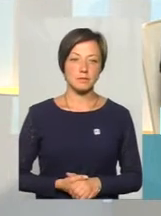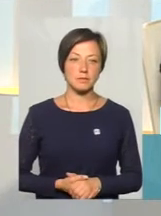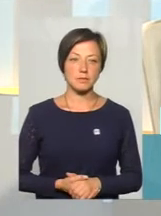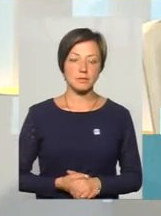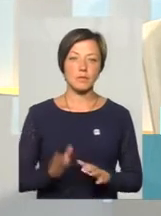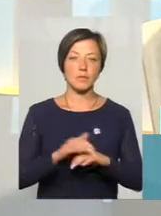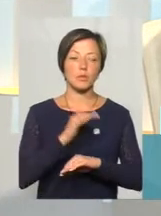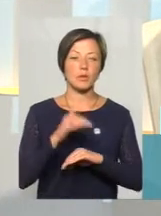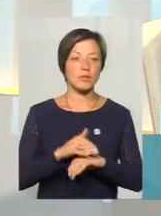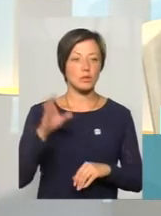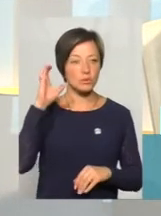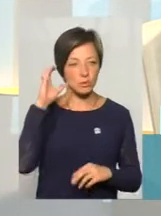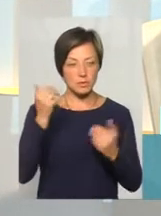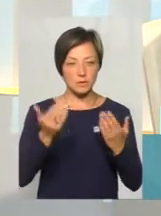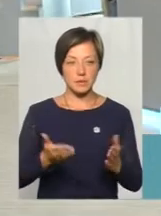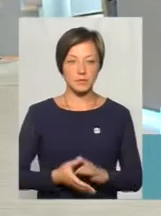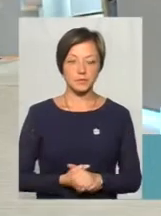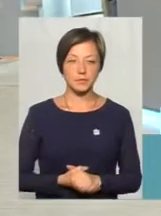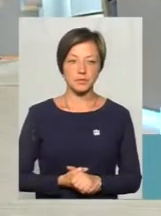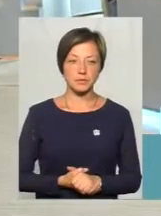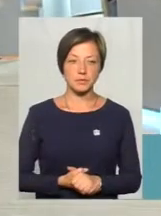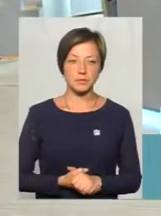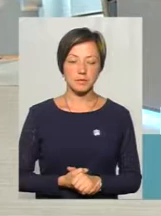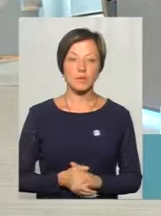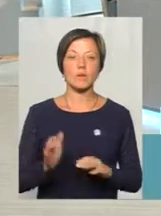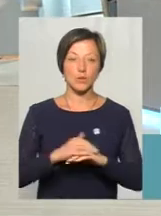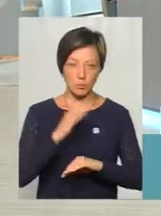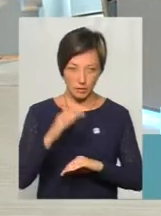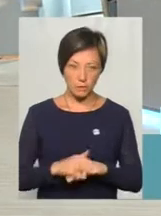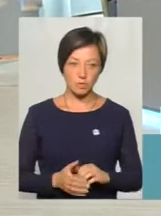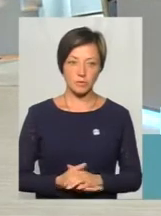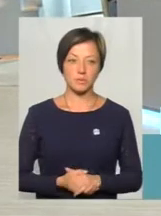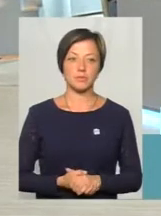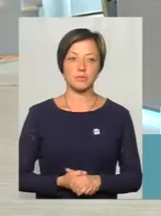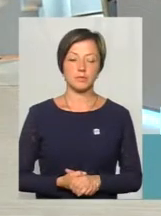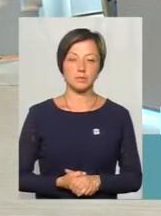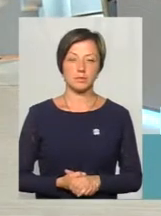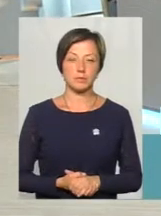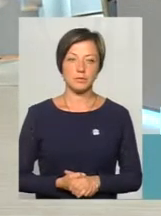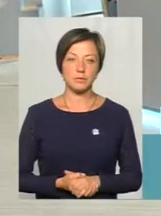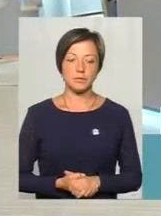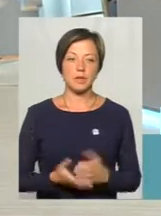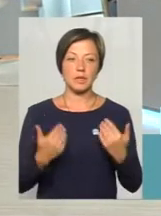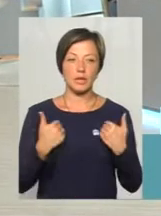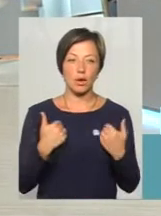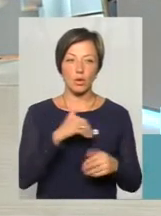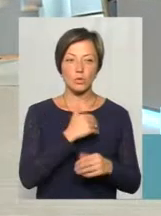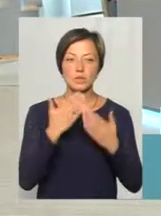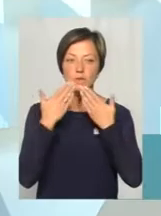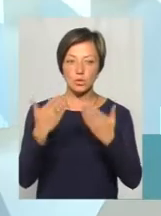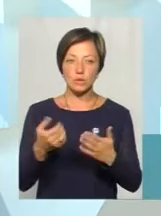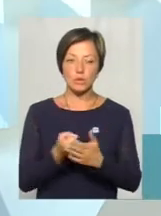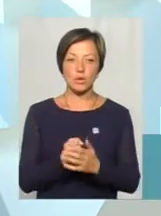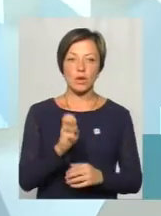Добрий вечір, ми вас чуємо. Доброго вечора. Доброго вечора. Я хочу звернутися до пана